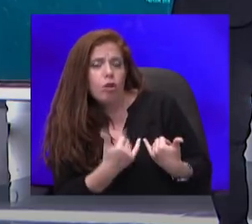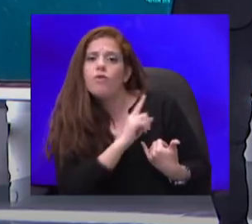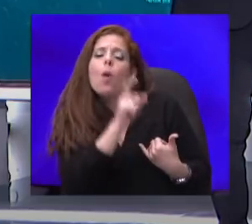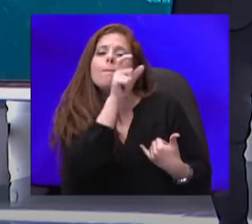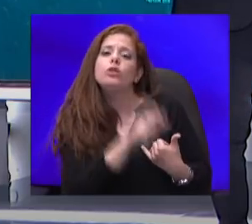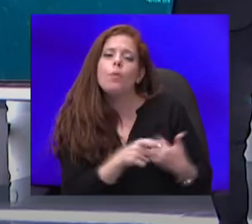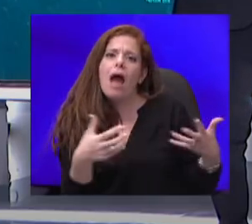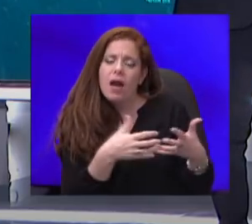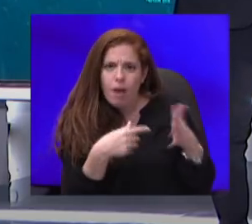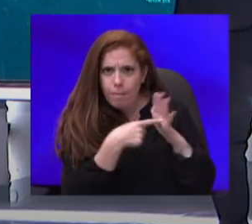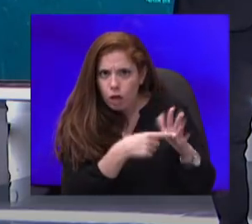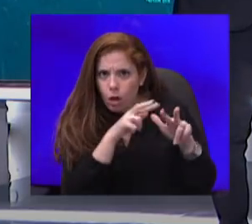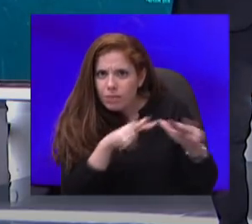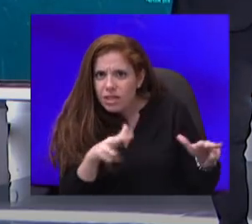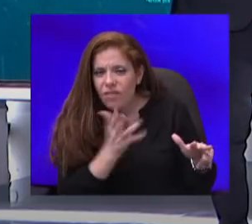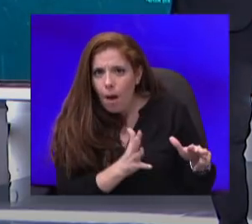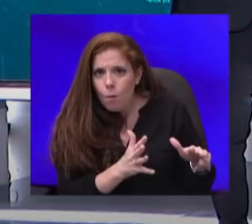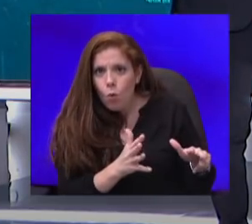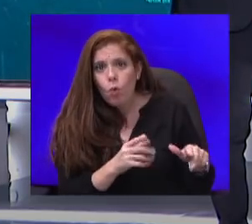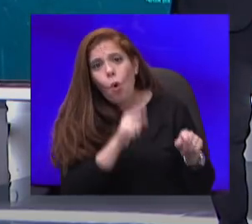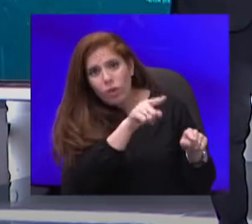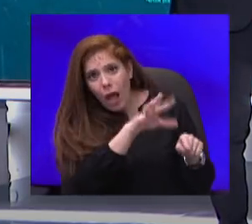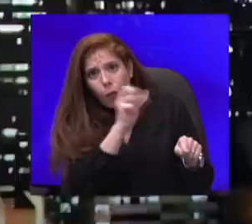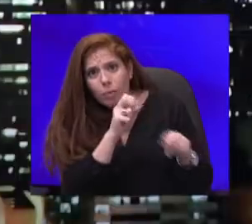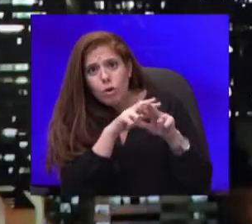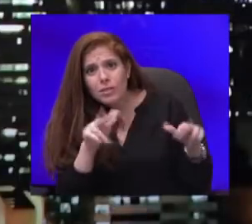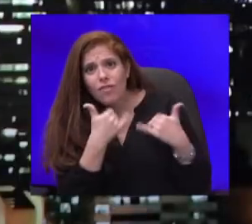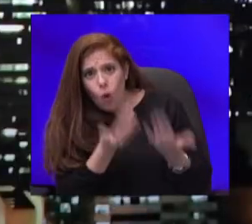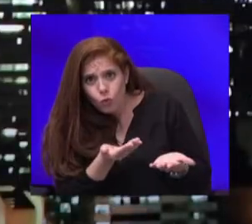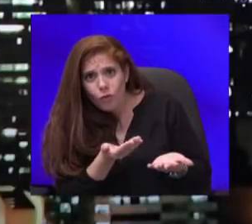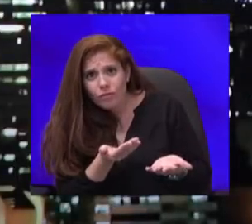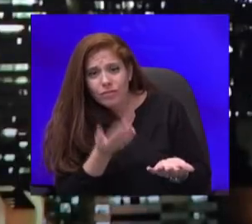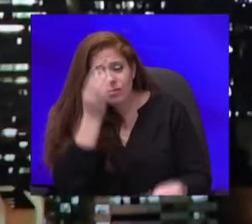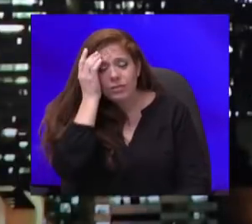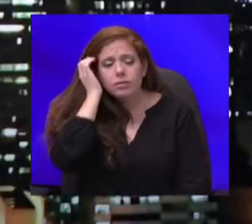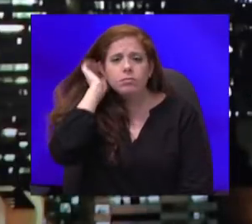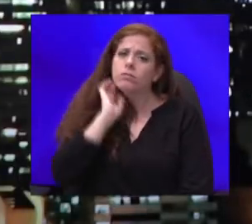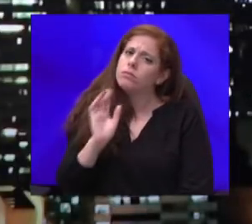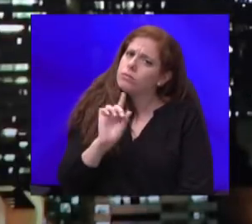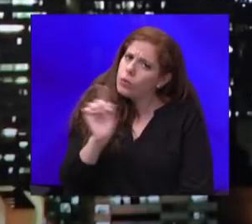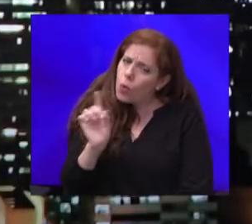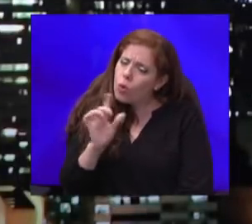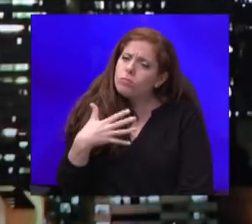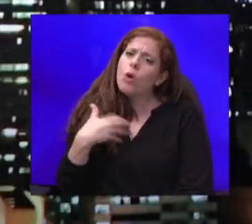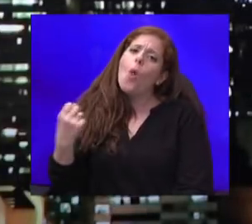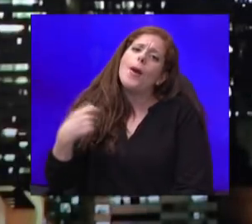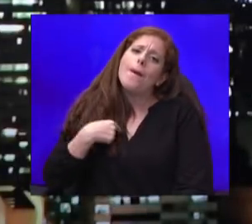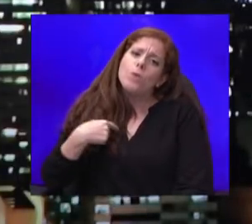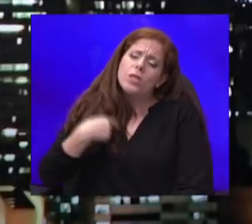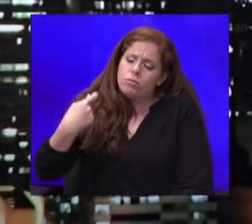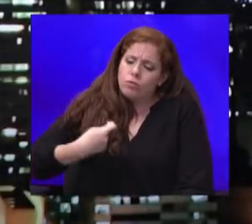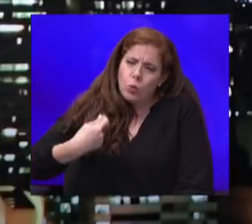לא אתה, לוקחים אותך כשהמצב לא טוב. לא. לוקחים אותי כאשר יש צורך להעביר